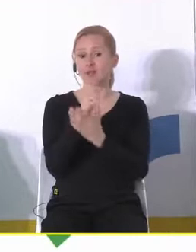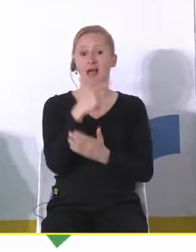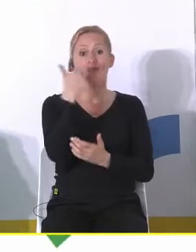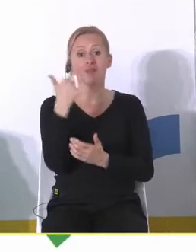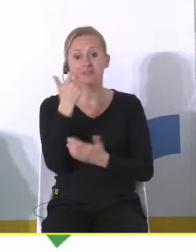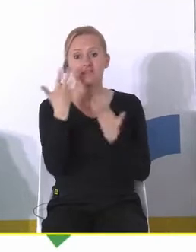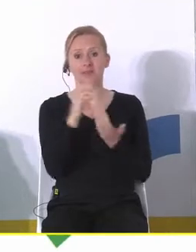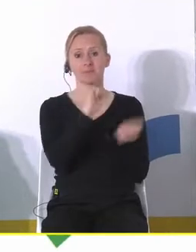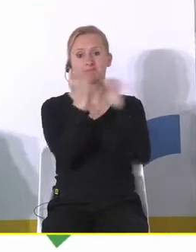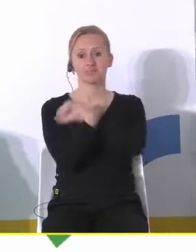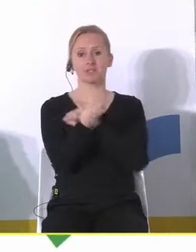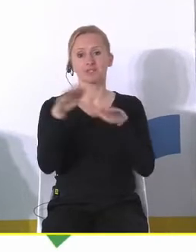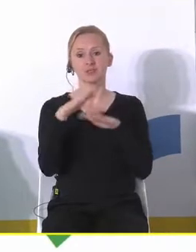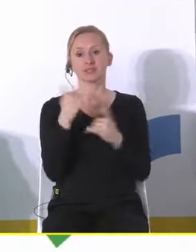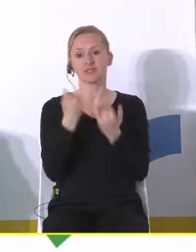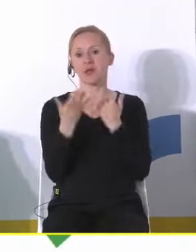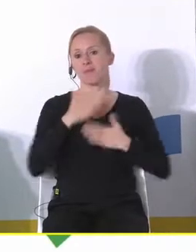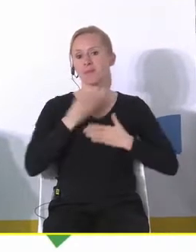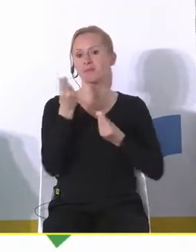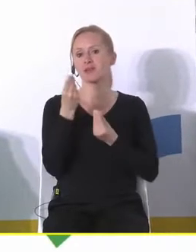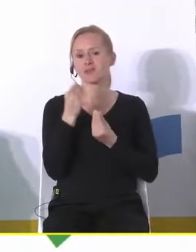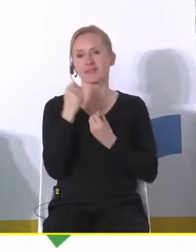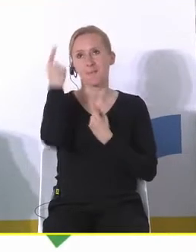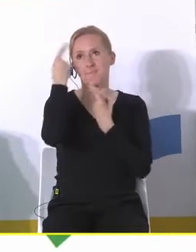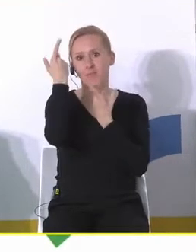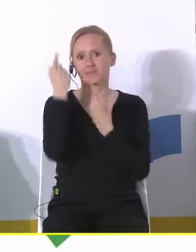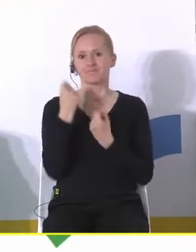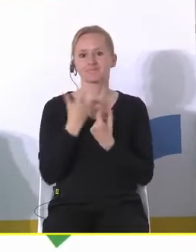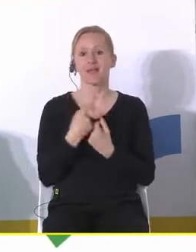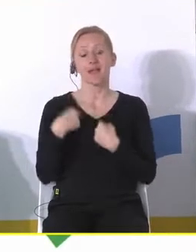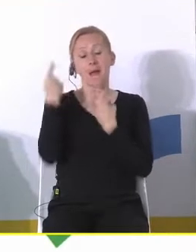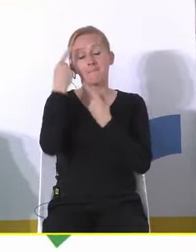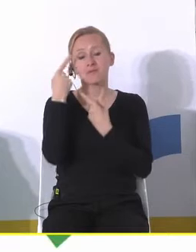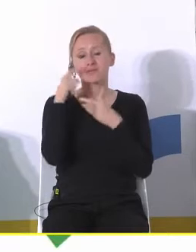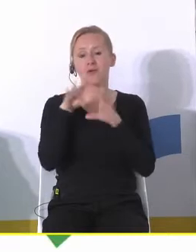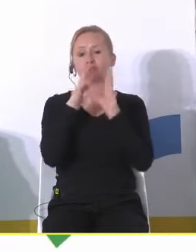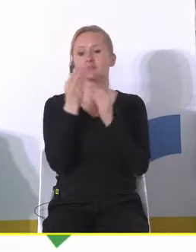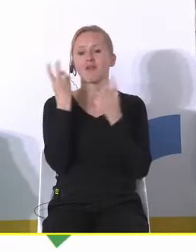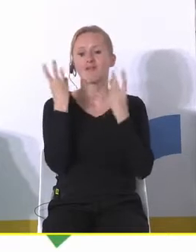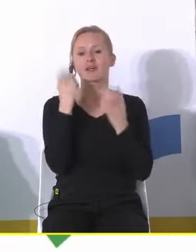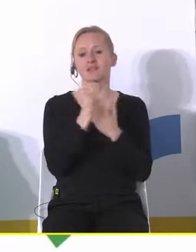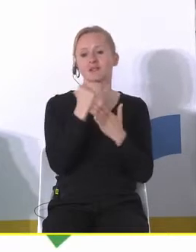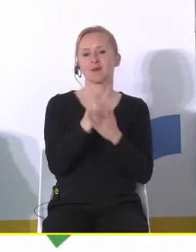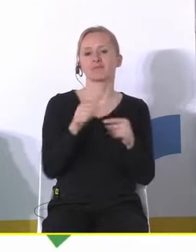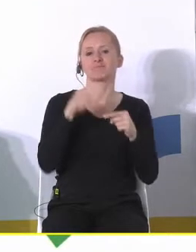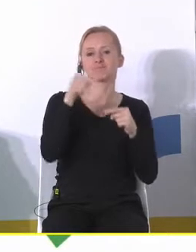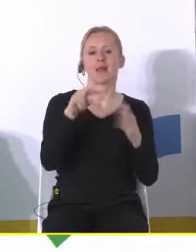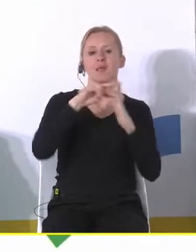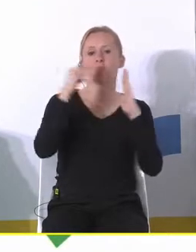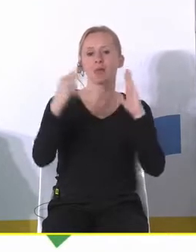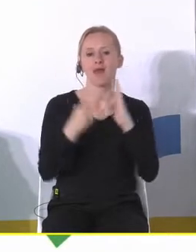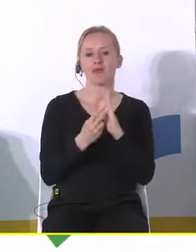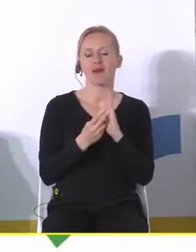dni możemy gdzieś indziej mieszkać jeżeli tylko mamy na to pieniądze i fantazje dlatego myślę że jest to bardzo ważny krok strategiczny